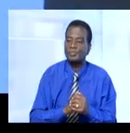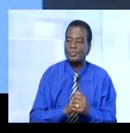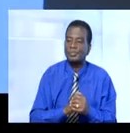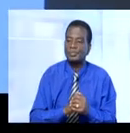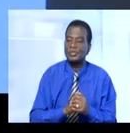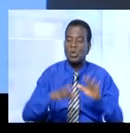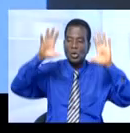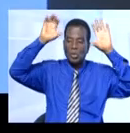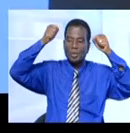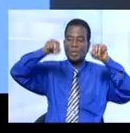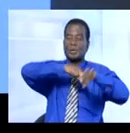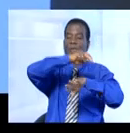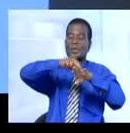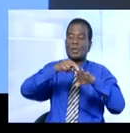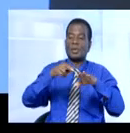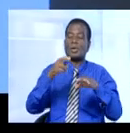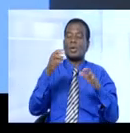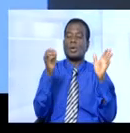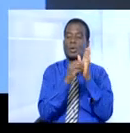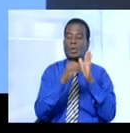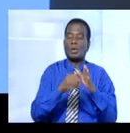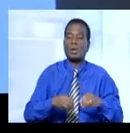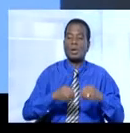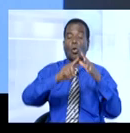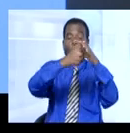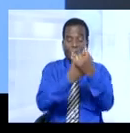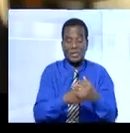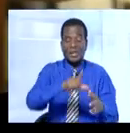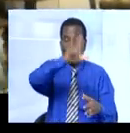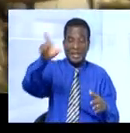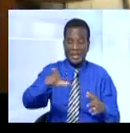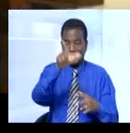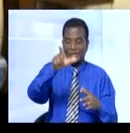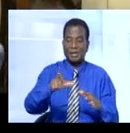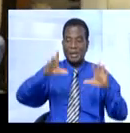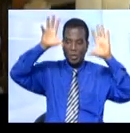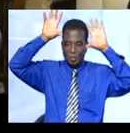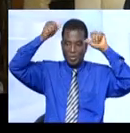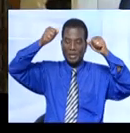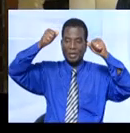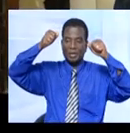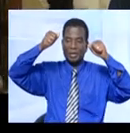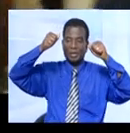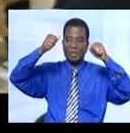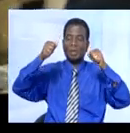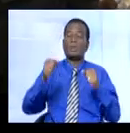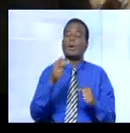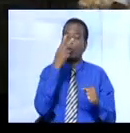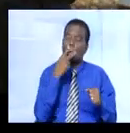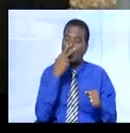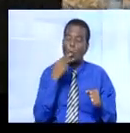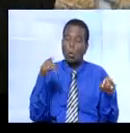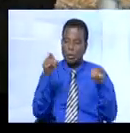Le président de la République Alassane Ouattara a donné le ton lundi. Le président du PDCI RDA lui emboîte le pas.